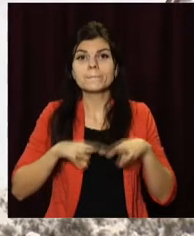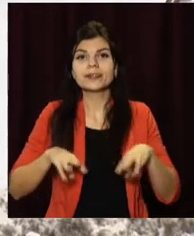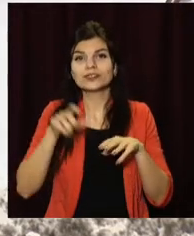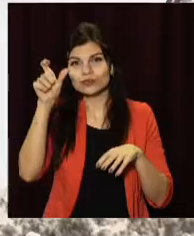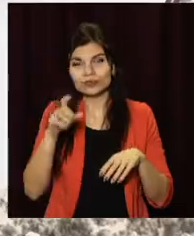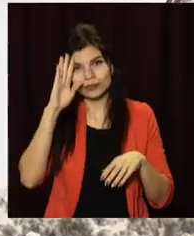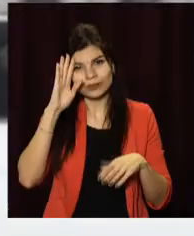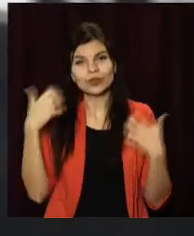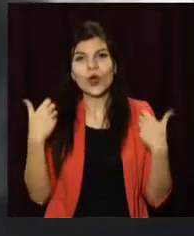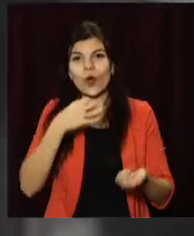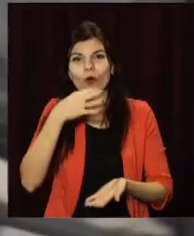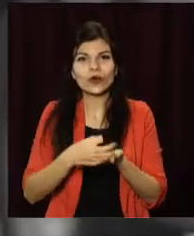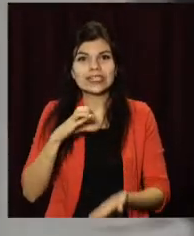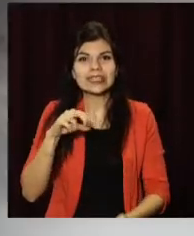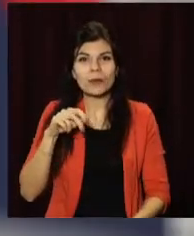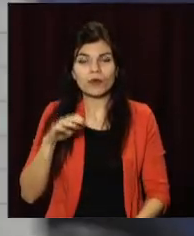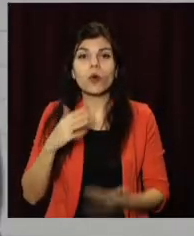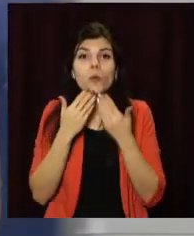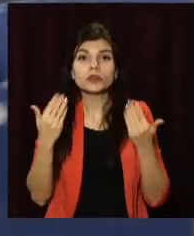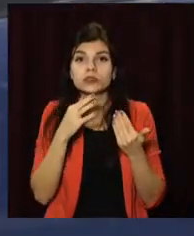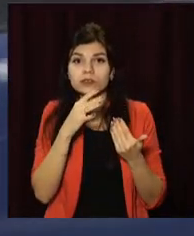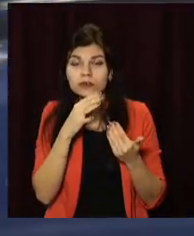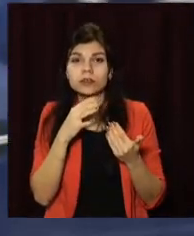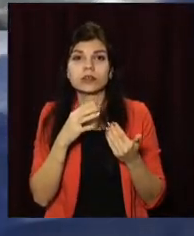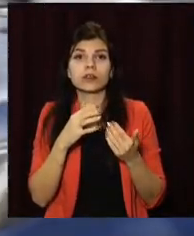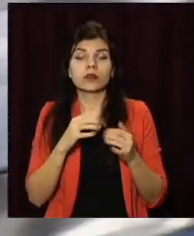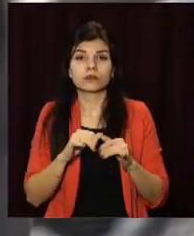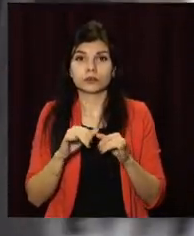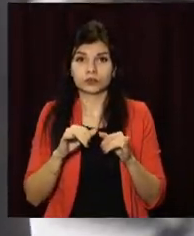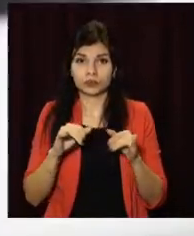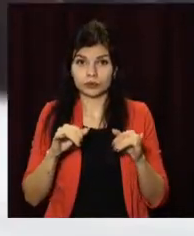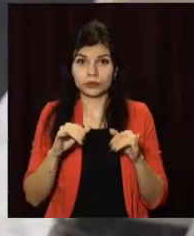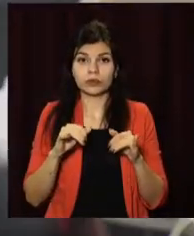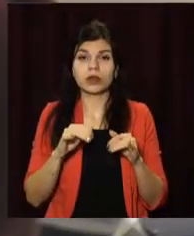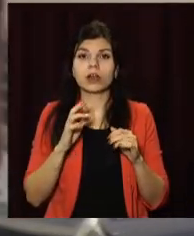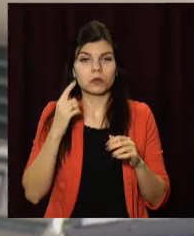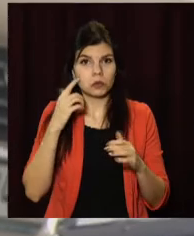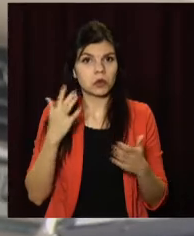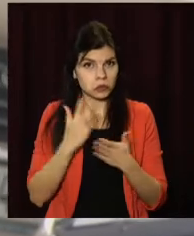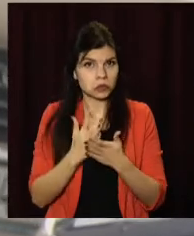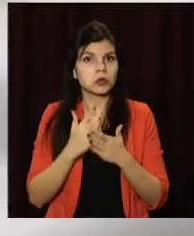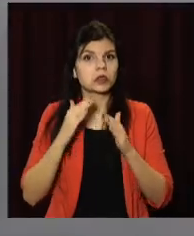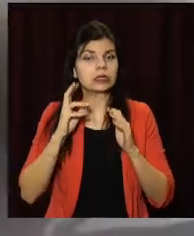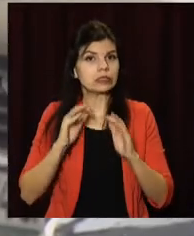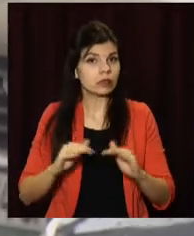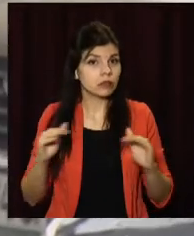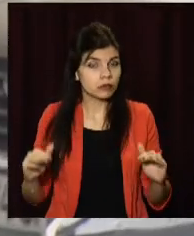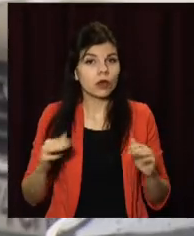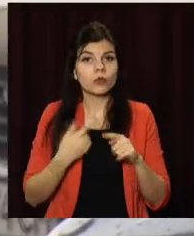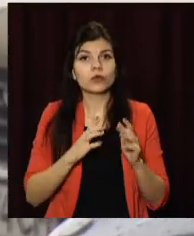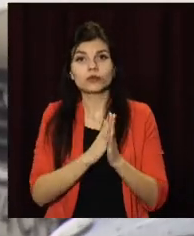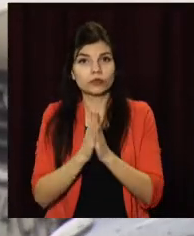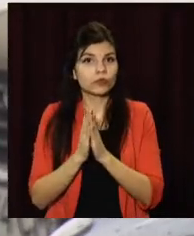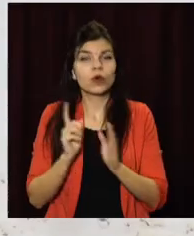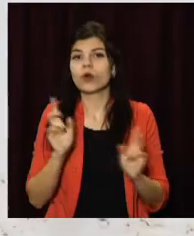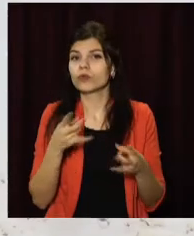Максим Степанов каже. Останнім часом зріс показник захворюваності серед дітей, тому закликає місцеве самоврядування не